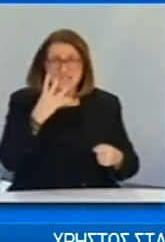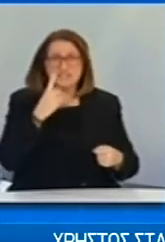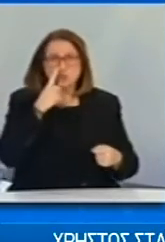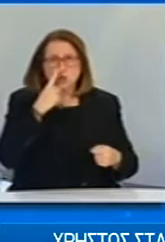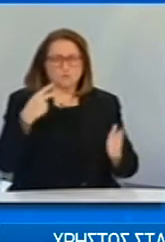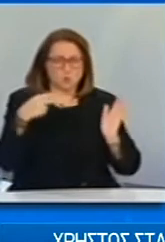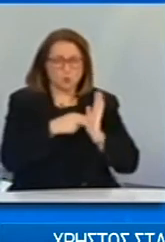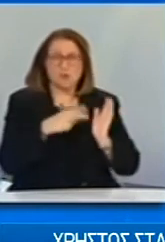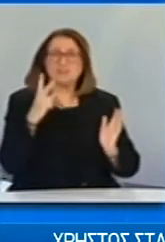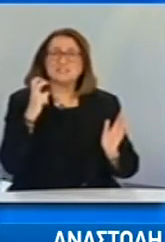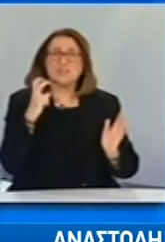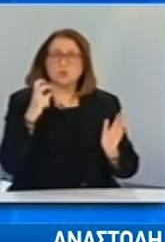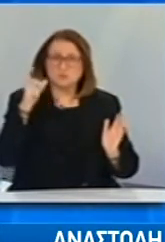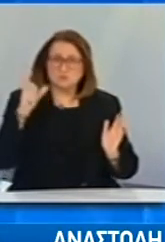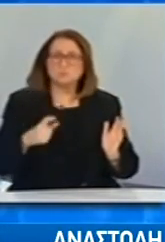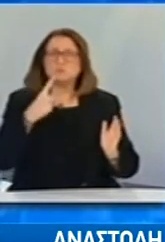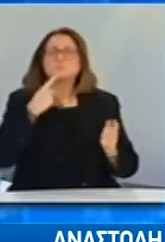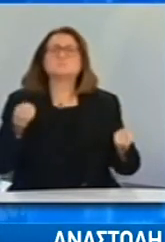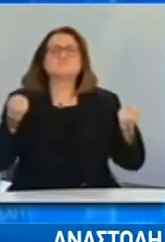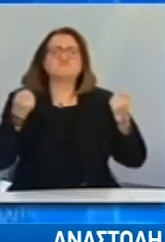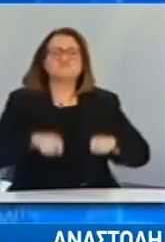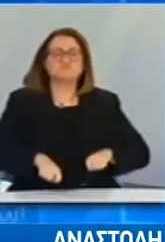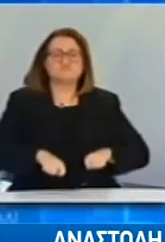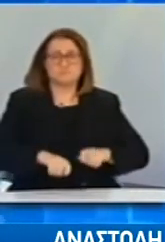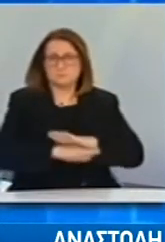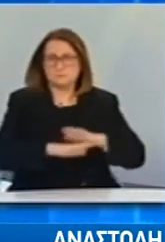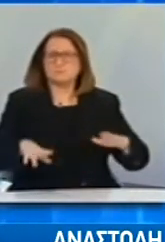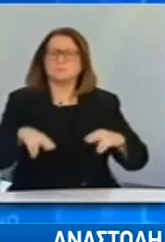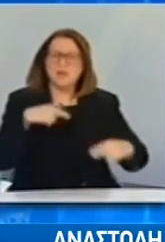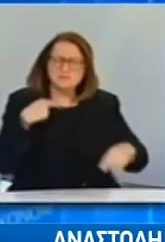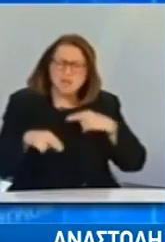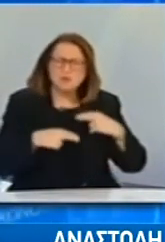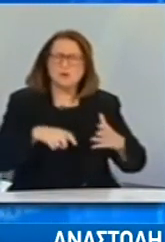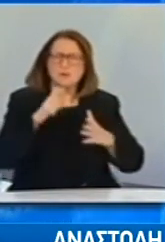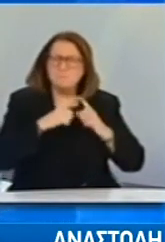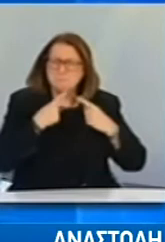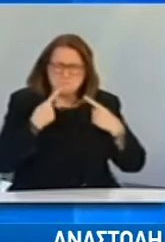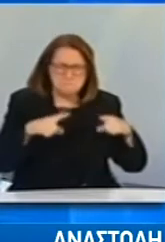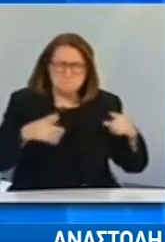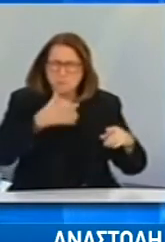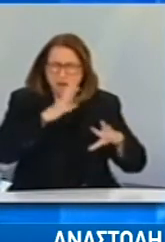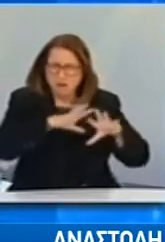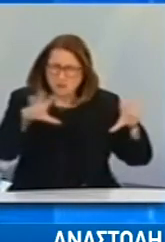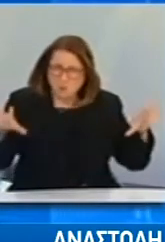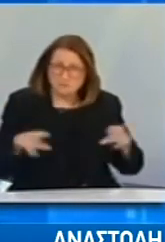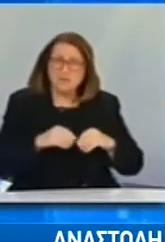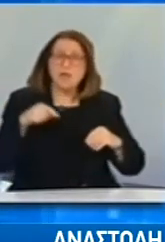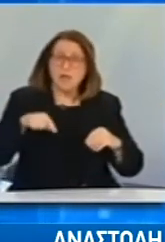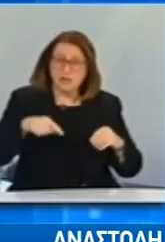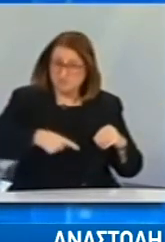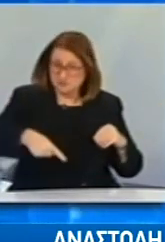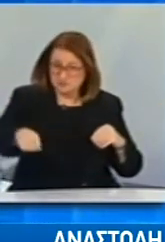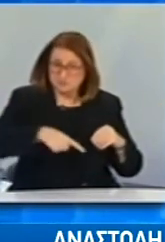που τίθενται σε αναστολή κατά το μήνα Νοέμβριο θα λάβουν εντός Δεκεμβρίου